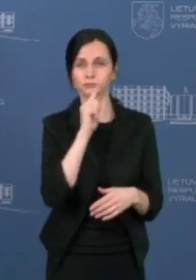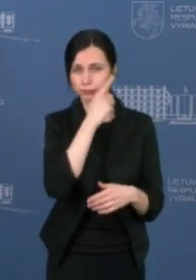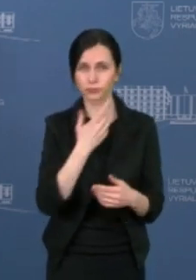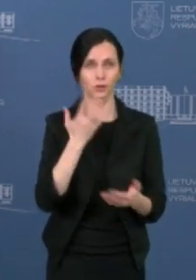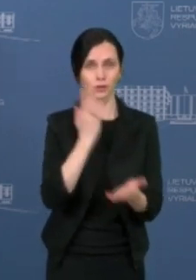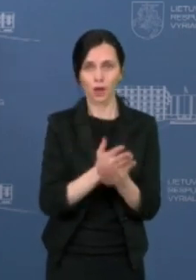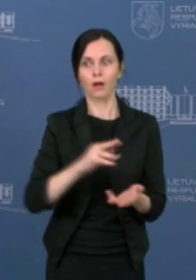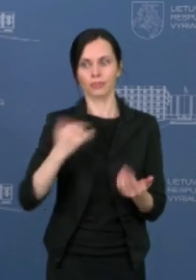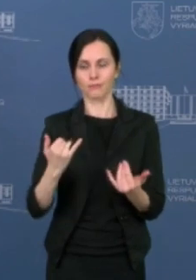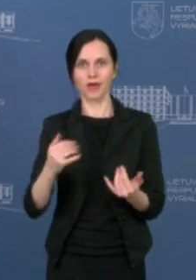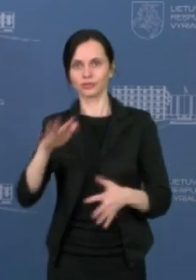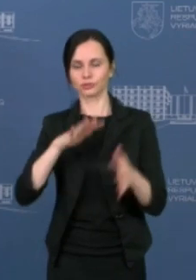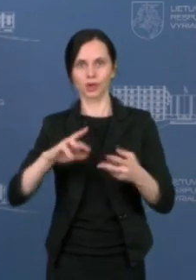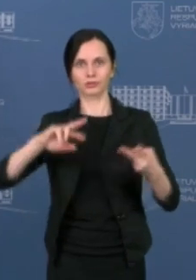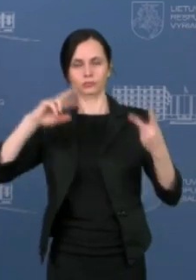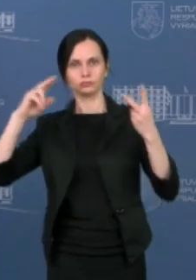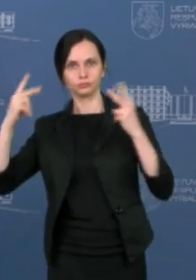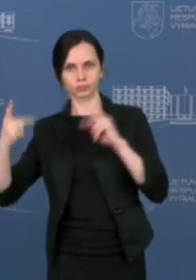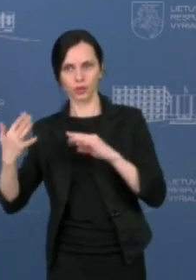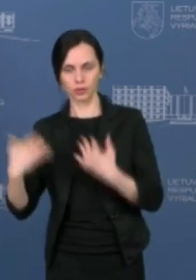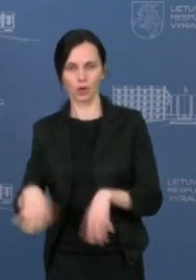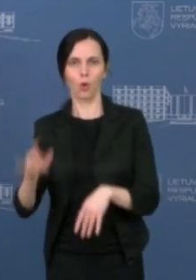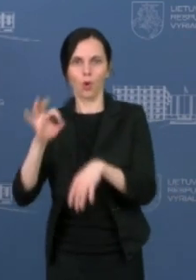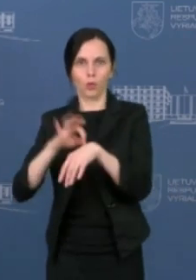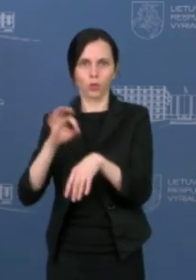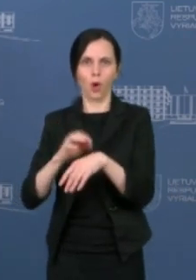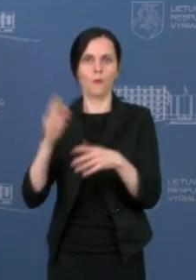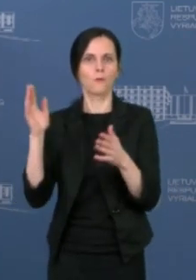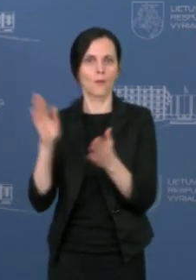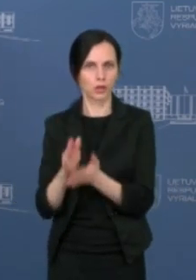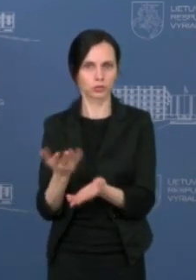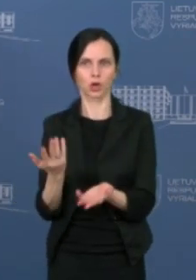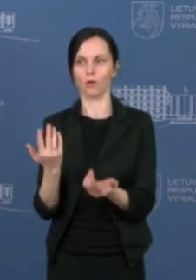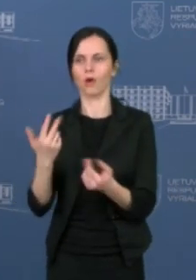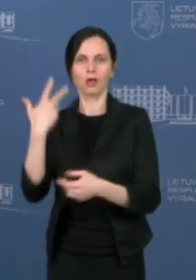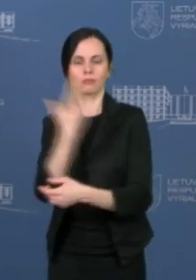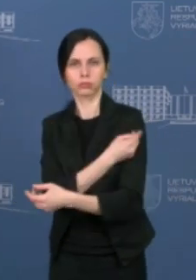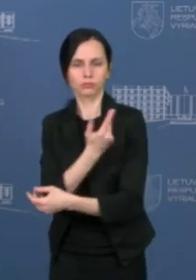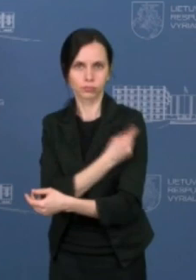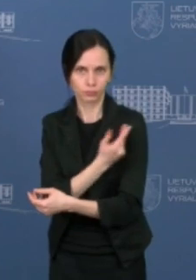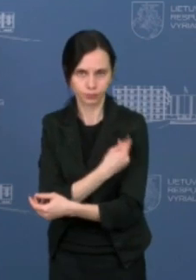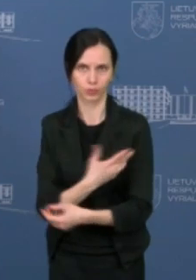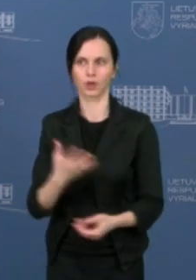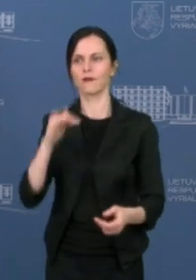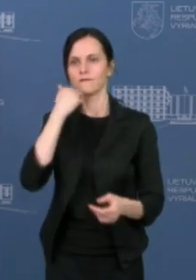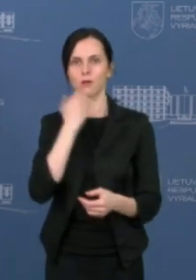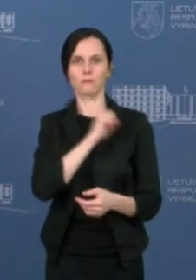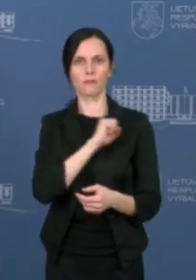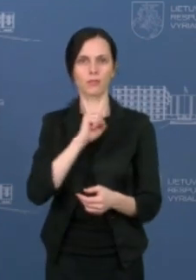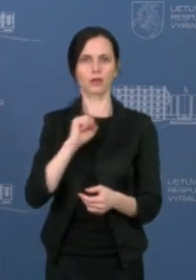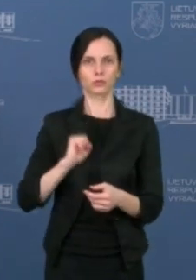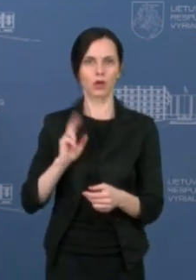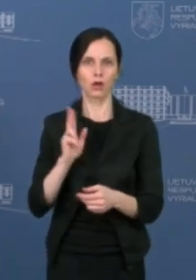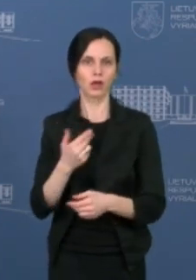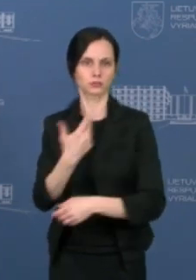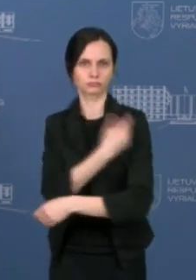situacijai, kad sumažėjo simptominių, kad vakcinavimo vakcinavome medikų bendruomenė, tie